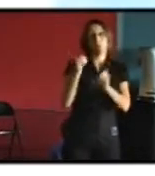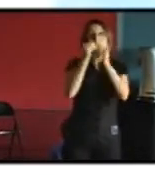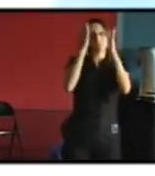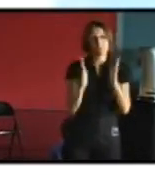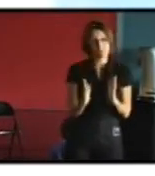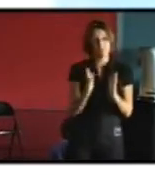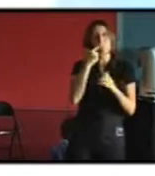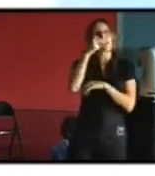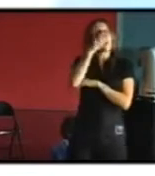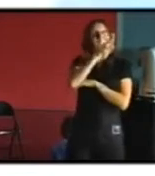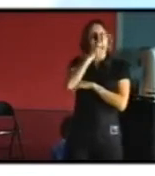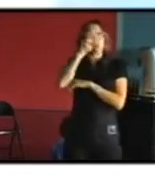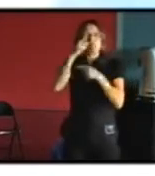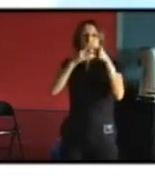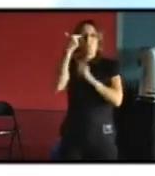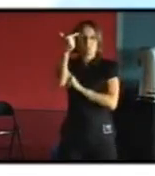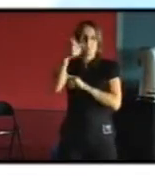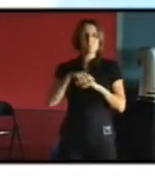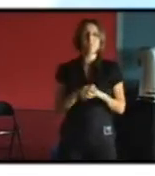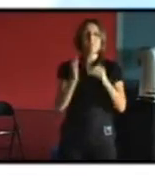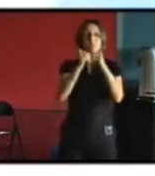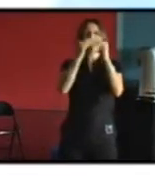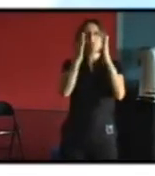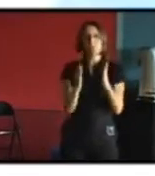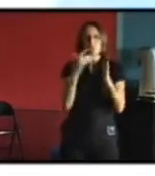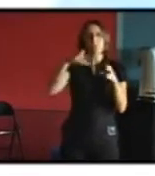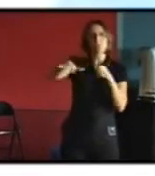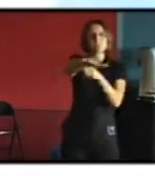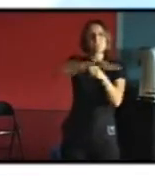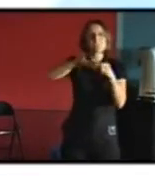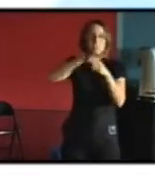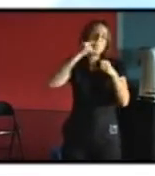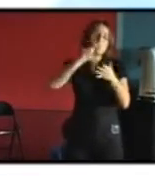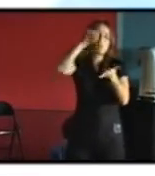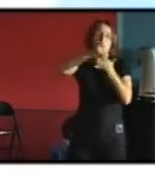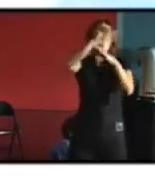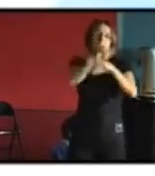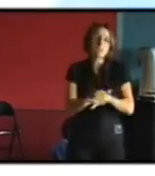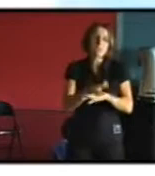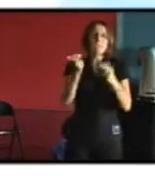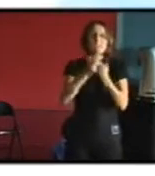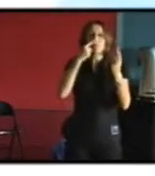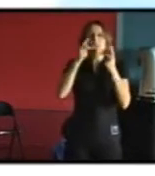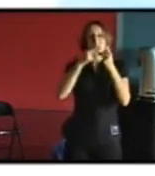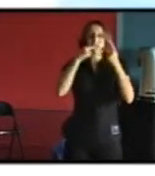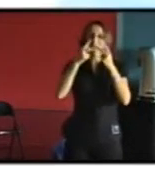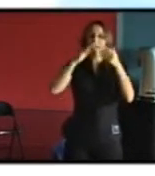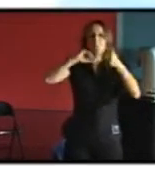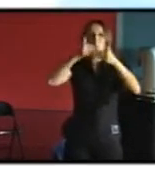2 c'est une maison comme vous disiez tout à l'heure du secteur sauvegardé qui a des sculptures en façade